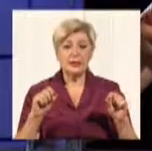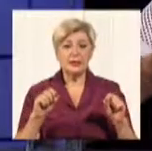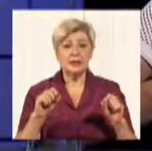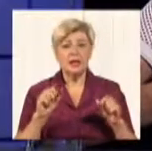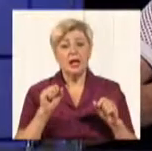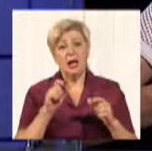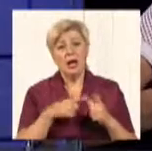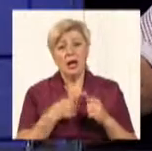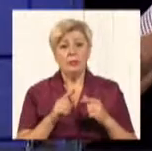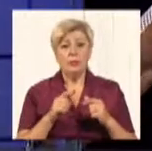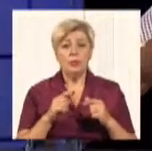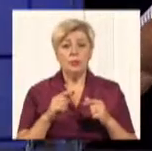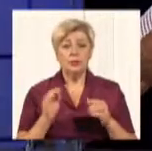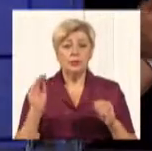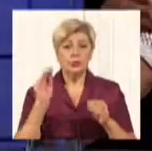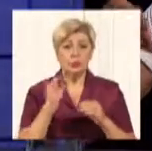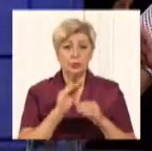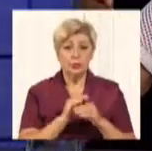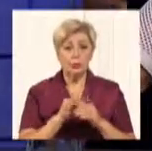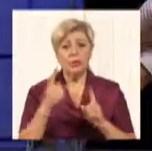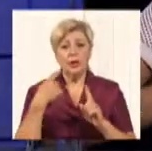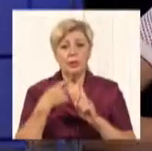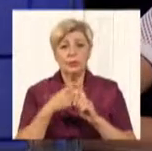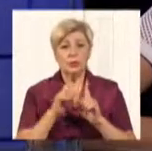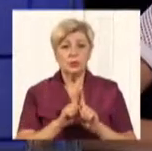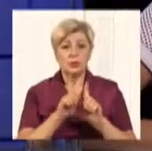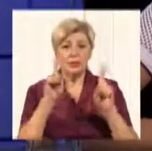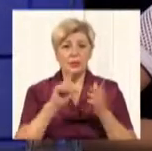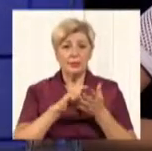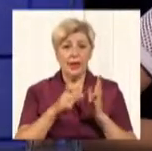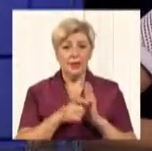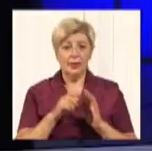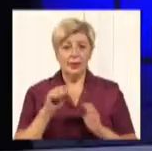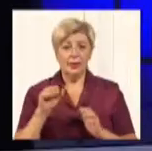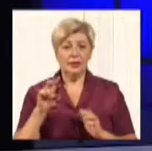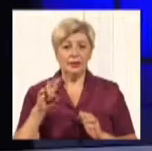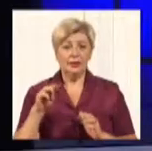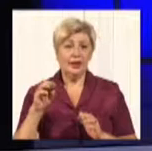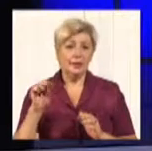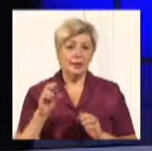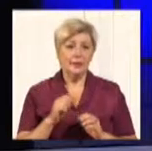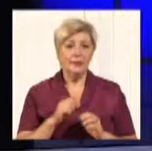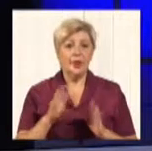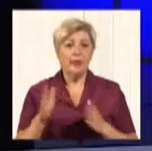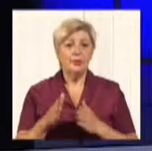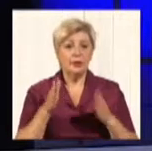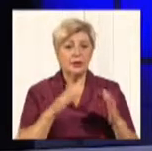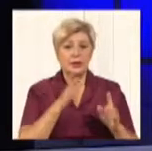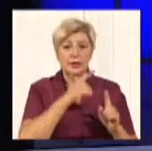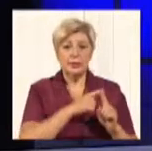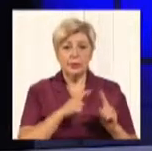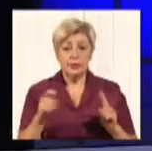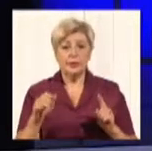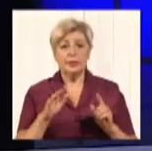в деяких випадках це може бути додатковий пристрій плюс кімнатна антена. Ну, от перехідний період в Україні триватиме